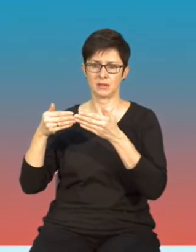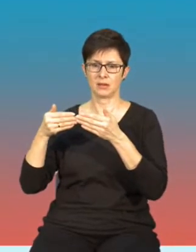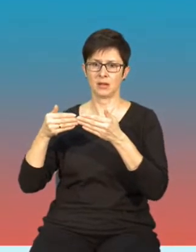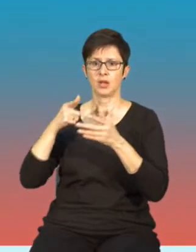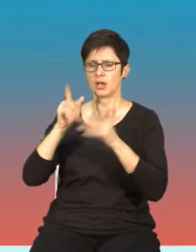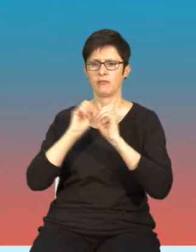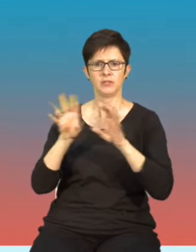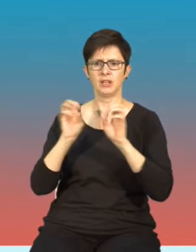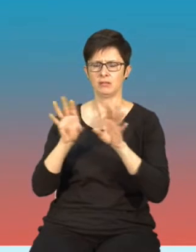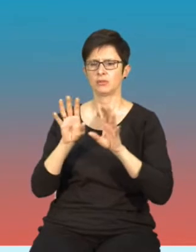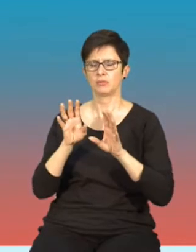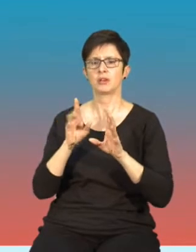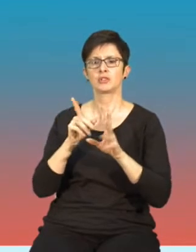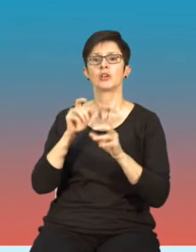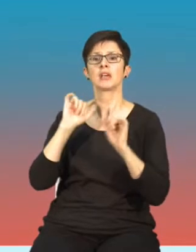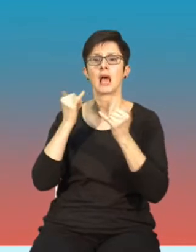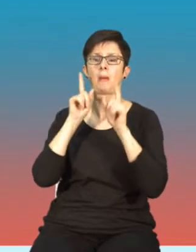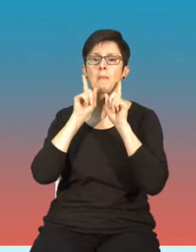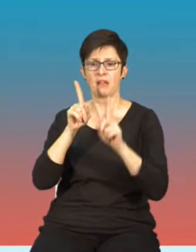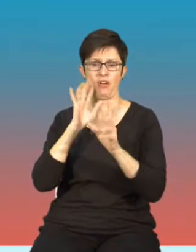danego zdjęcia danej informacji.